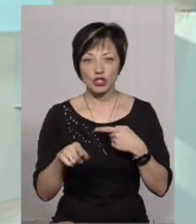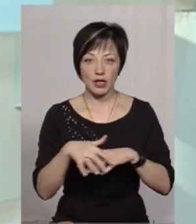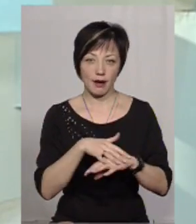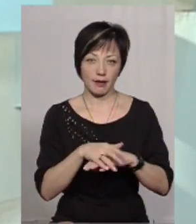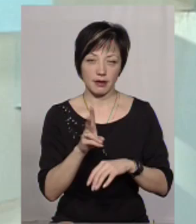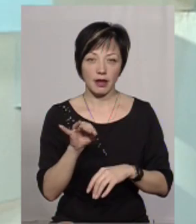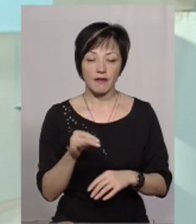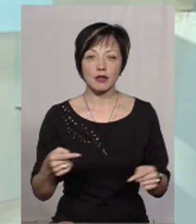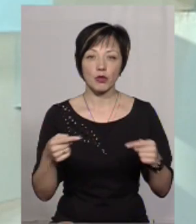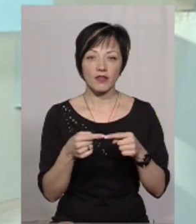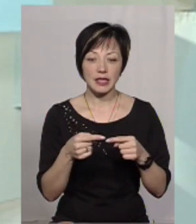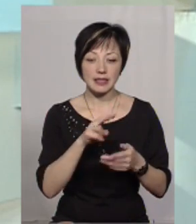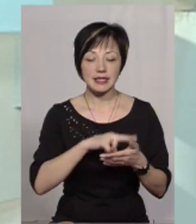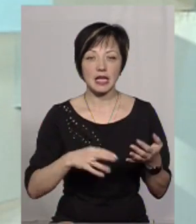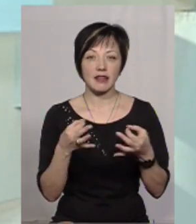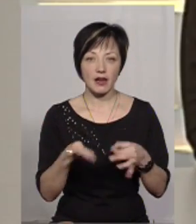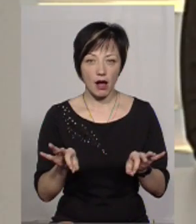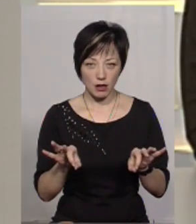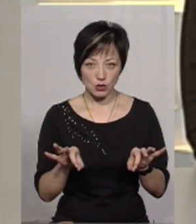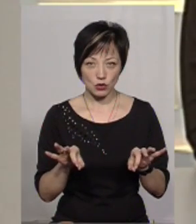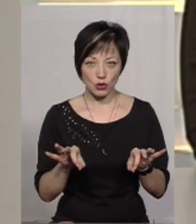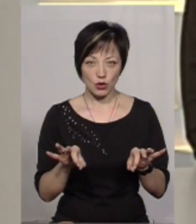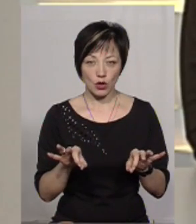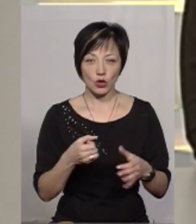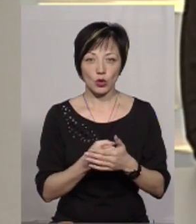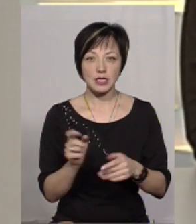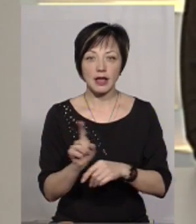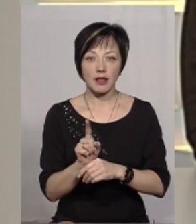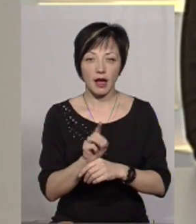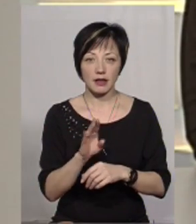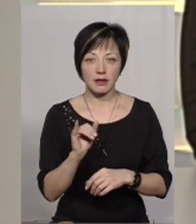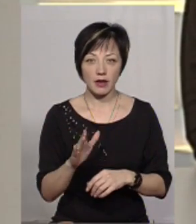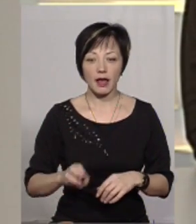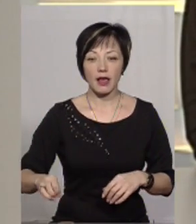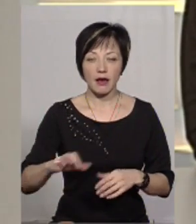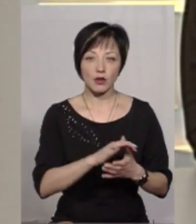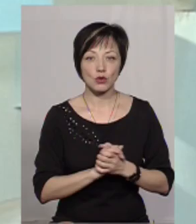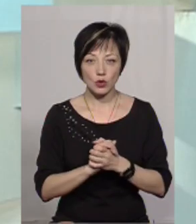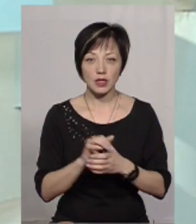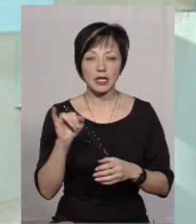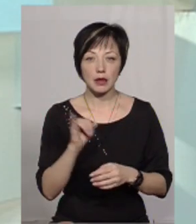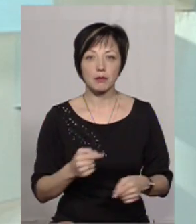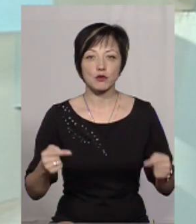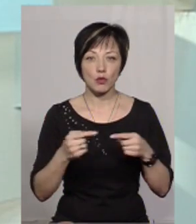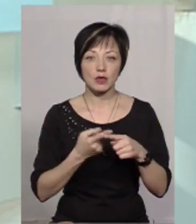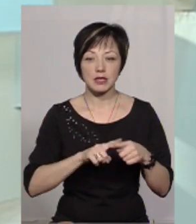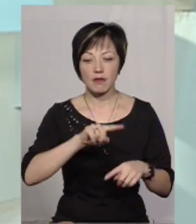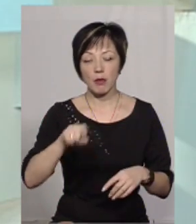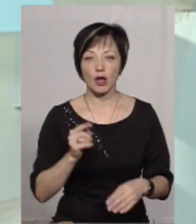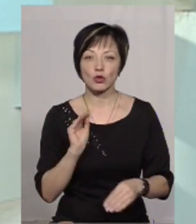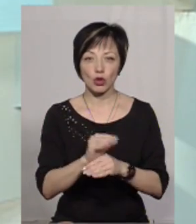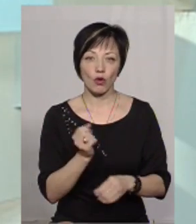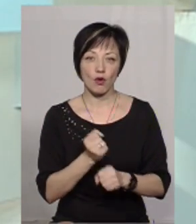ринки, відповідно, сертифікації, відповідно до стандартів Європейського Союзу. Та, безумовно, це вимагає